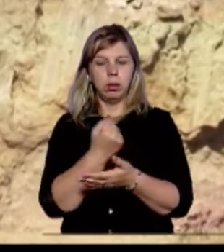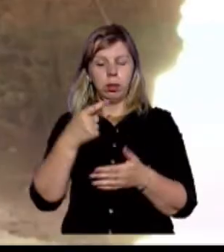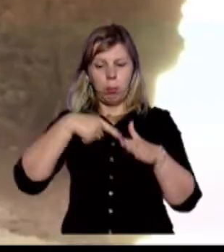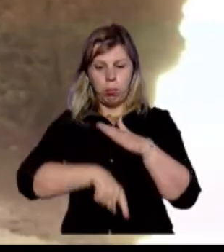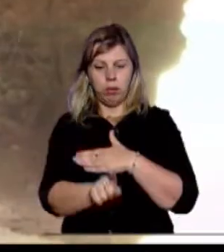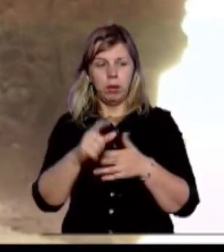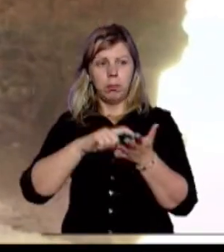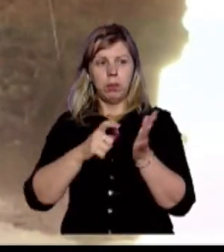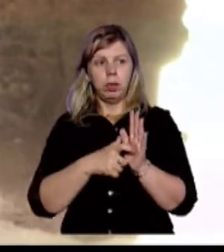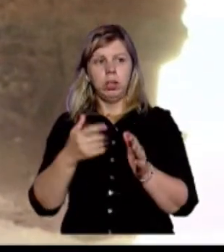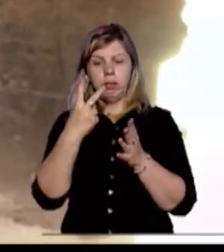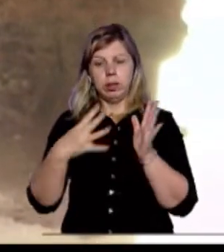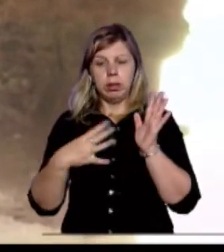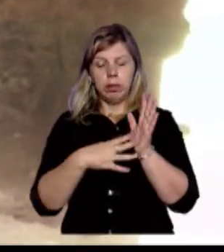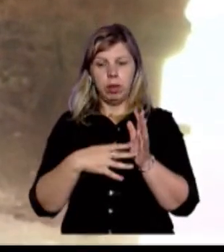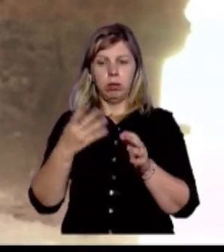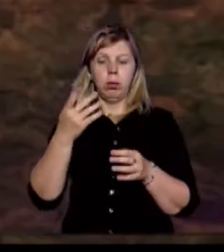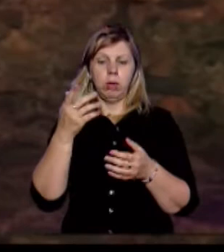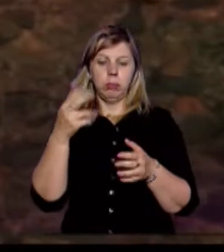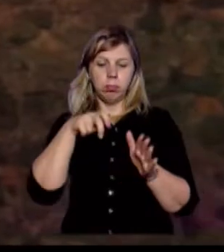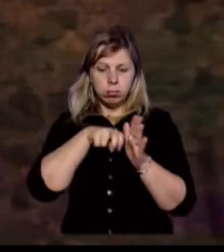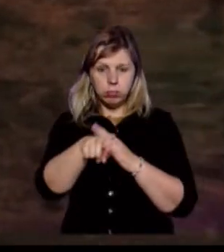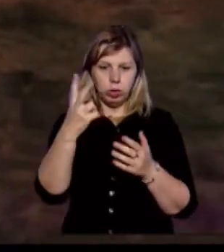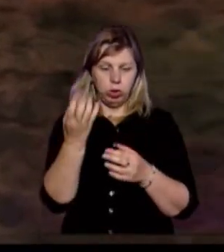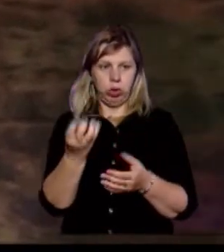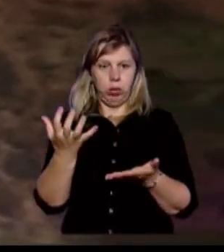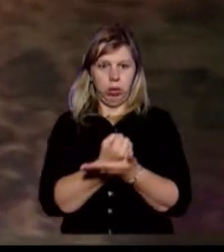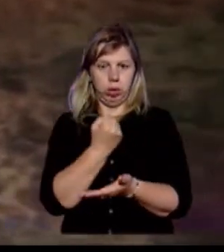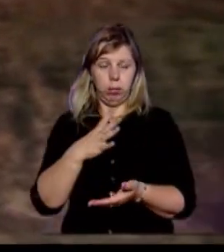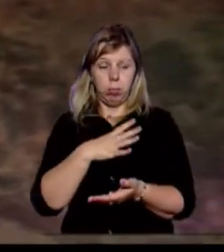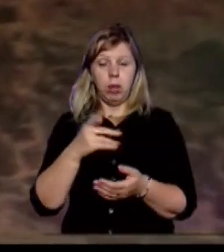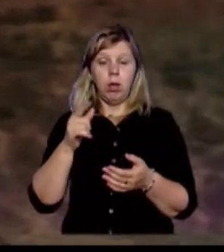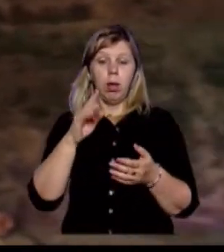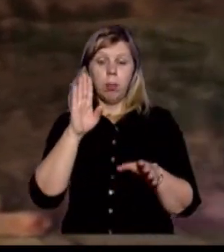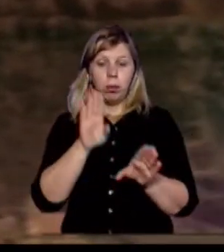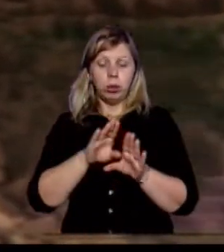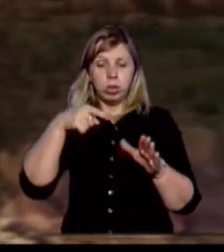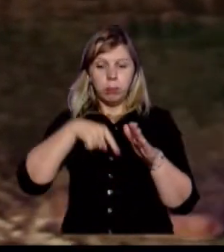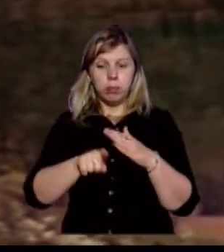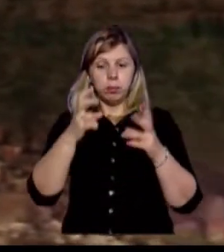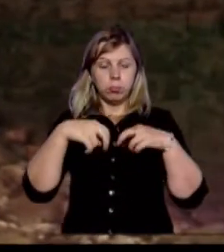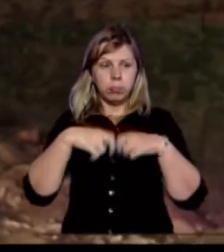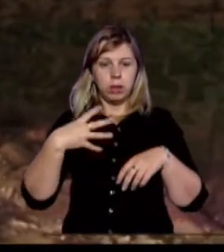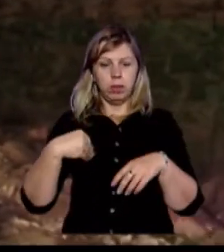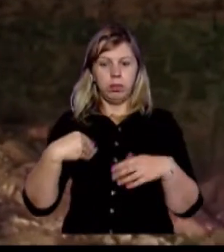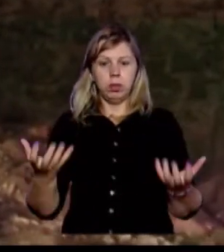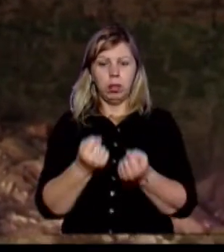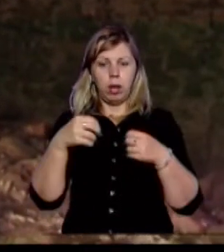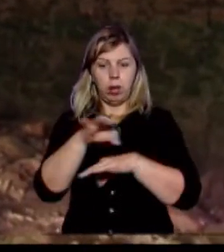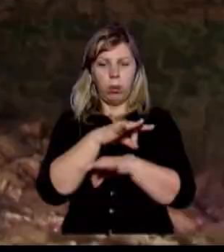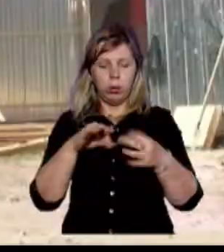приміщення. 29 липня знайшли вхід до ще одного підвалу. Походження підвалів досліджувала Львівська рятівна